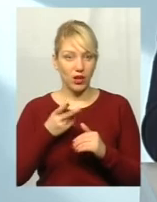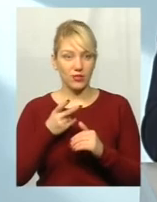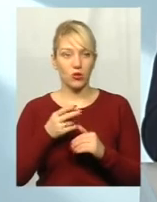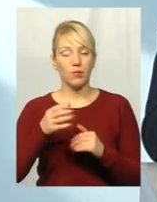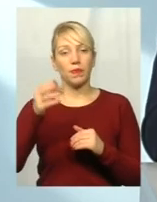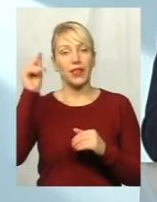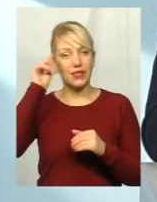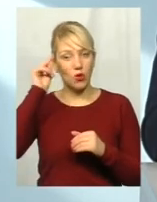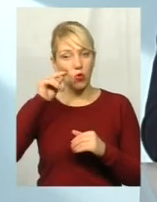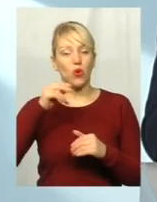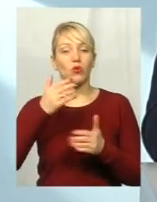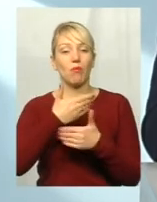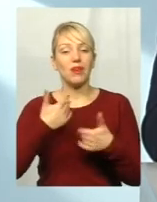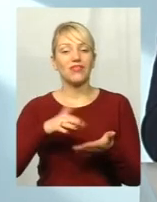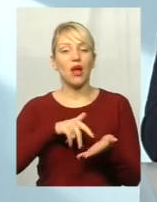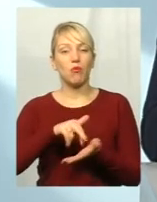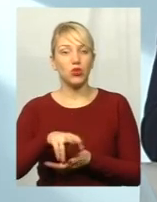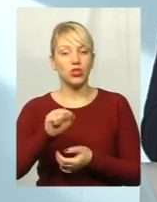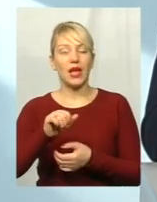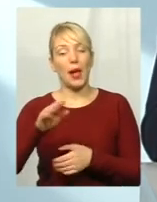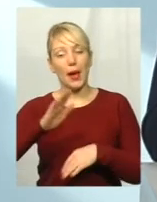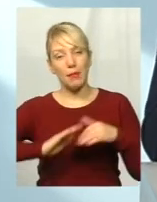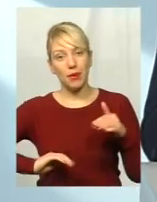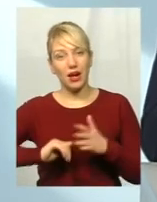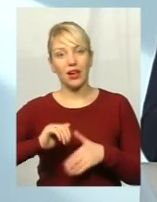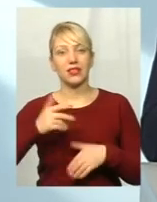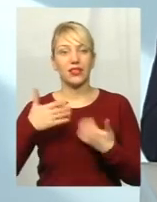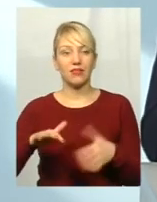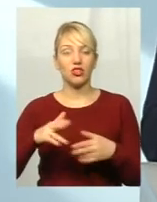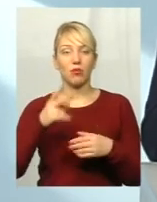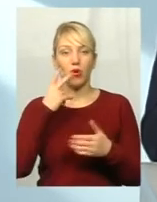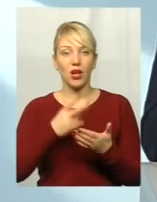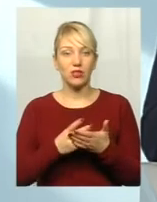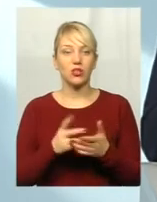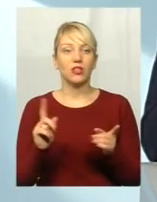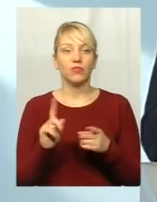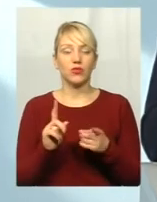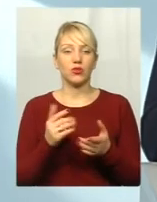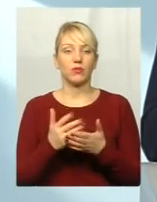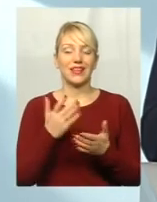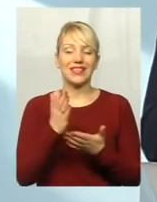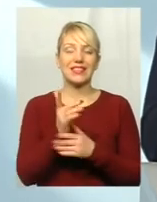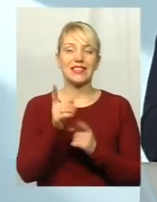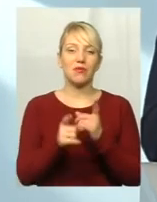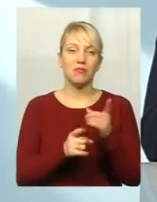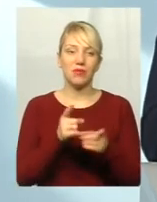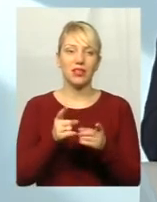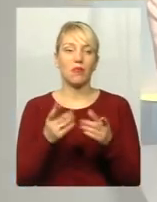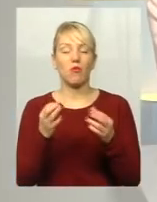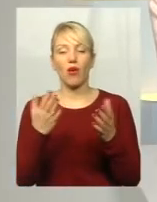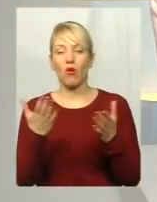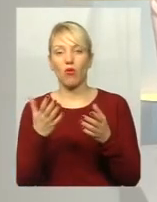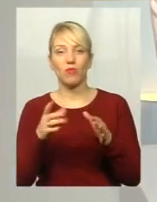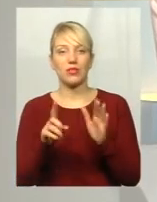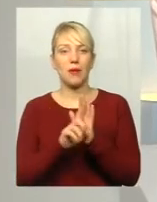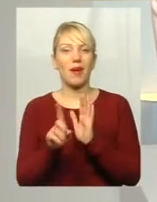ми прийшли, практика зараз показує ті питання. От дійсно вже люди стикаються з питанням, що пройшли зміни по якомусь певному маршруту. єдине, от в